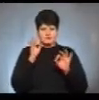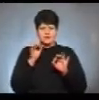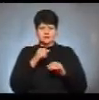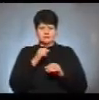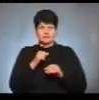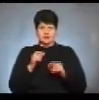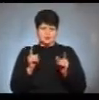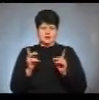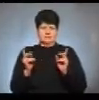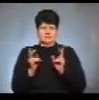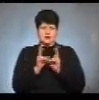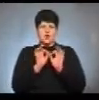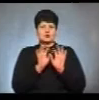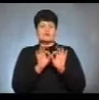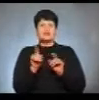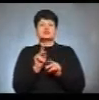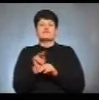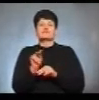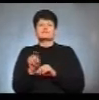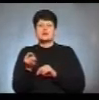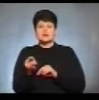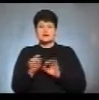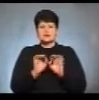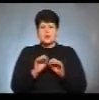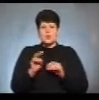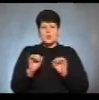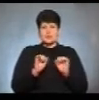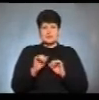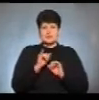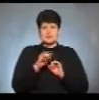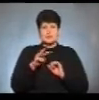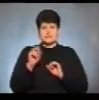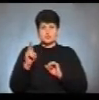фільму. Тоді розповідала, чого вони вчать, повідомила координатор Ірина Мацко.